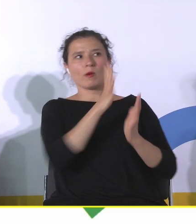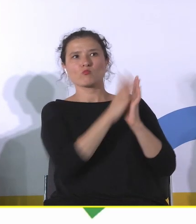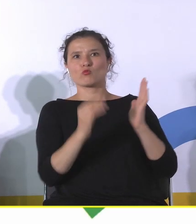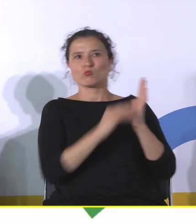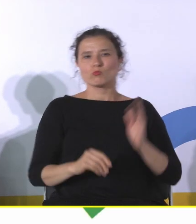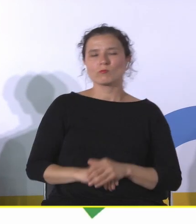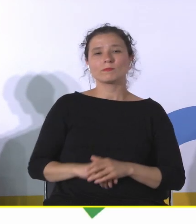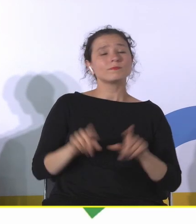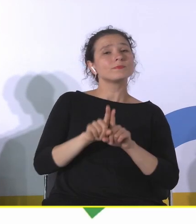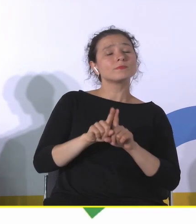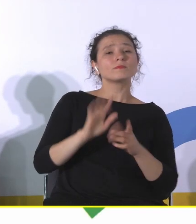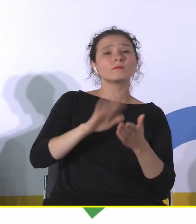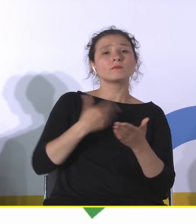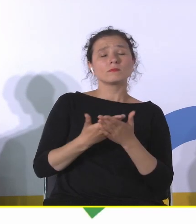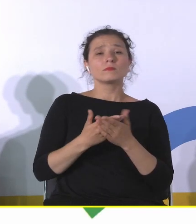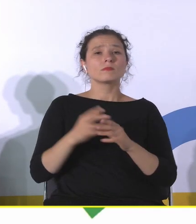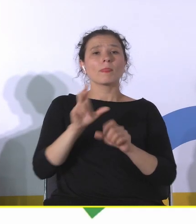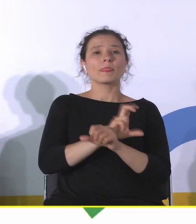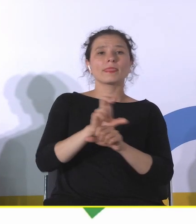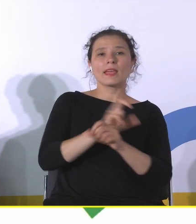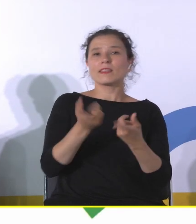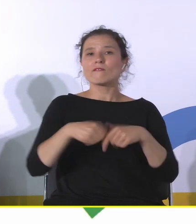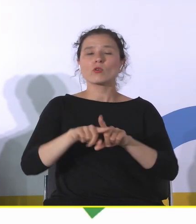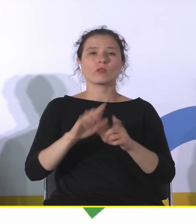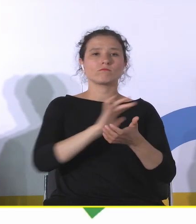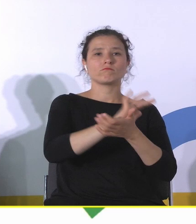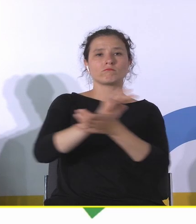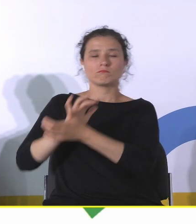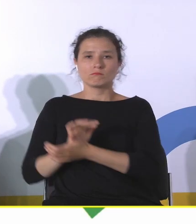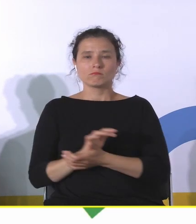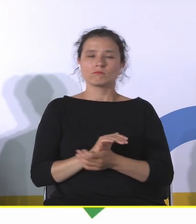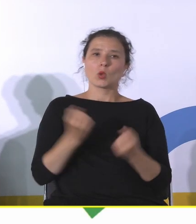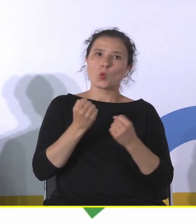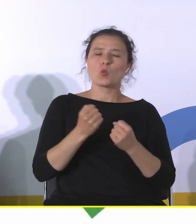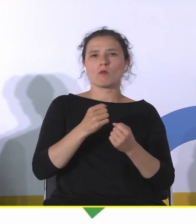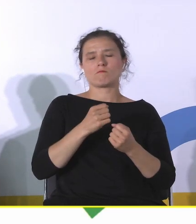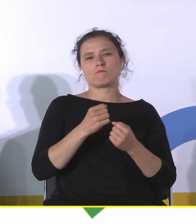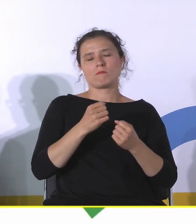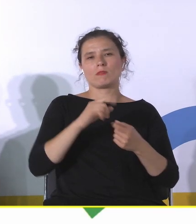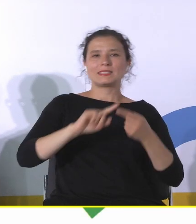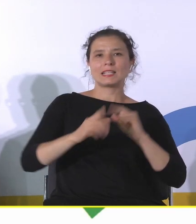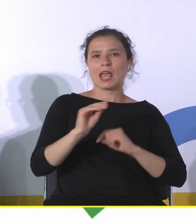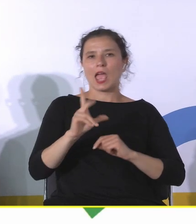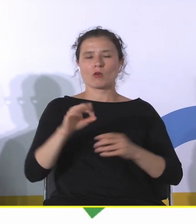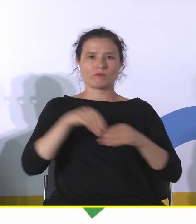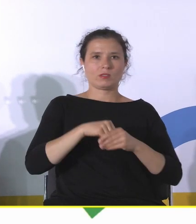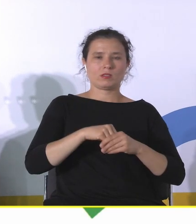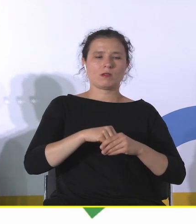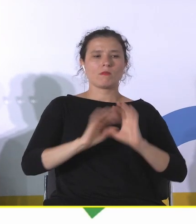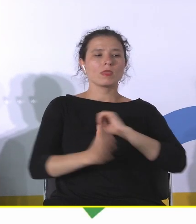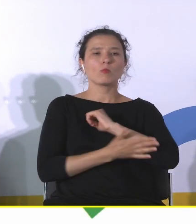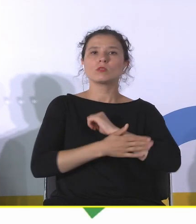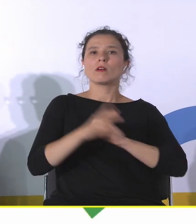nie wiem, technik wytwarzania, tak? Które są bardziej ekologiczne, bardziej oparte o, nie wiem, lokalne materiały,